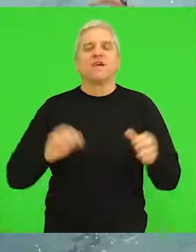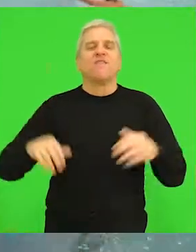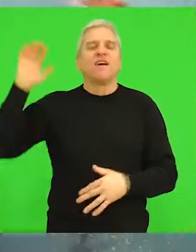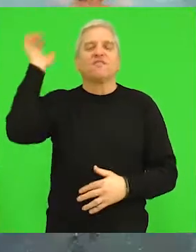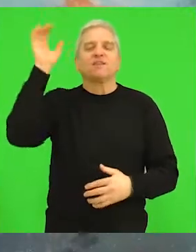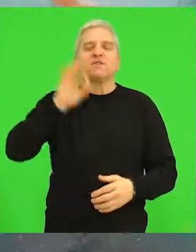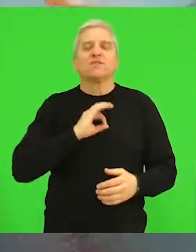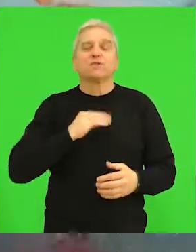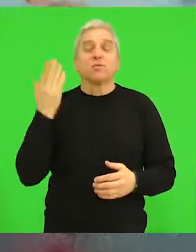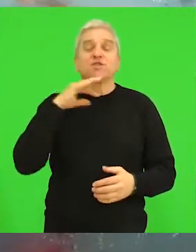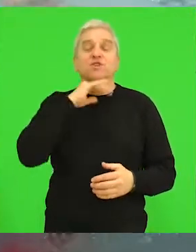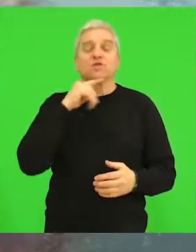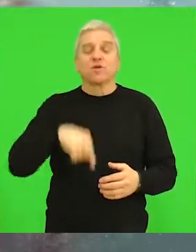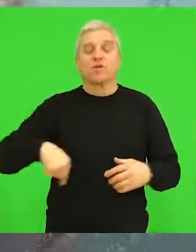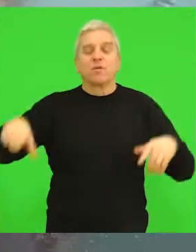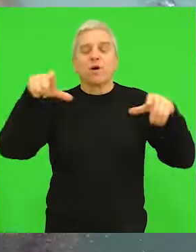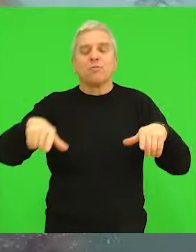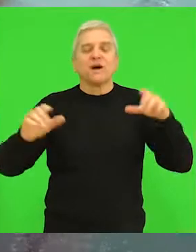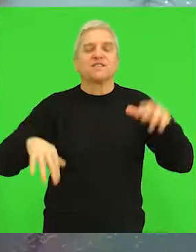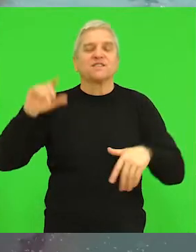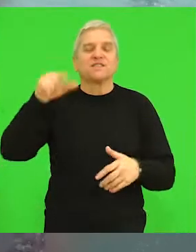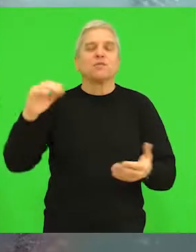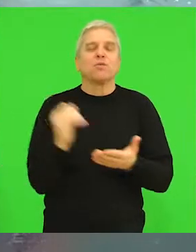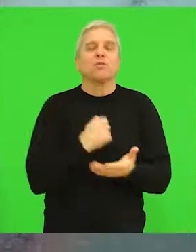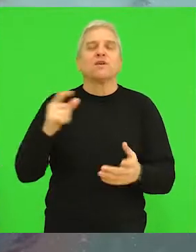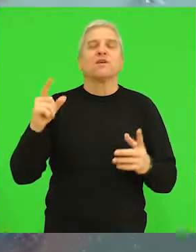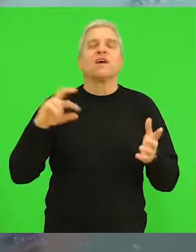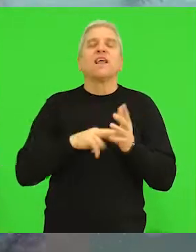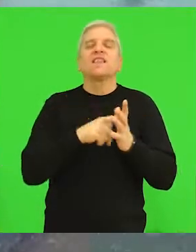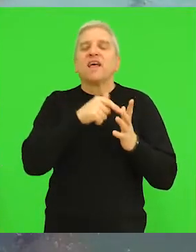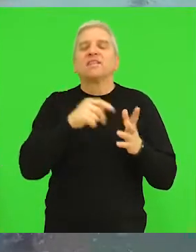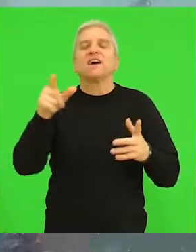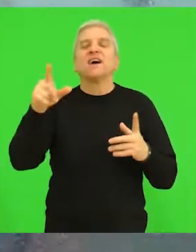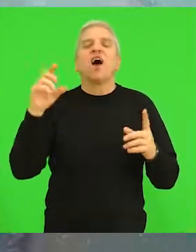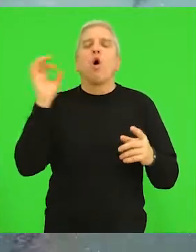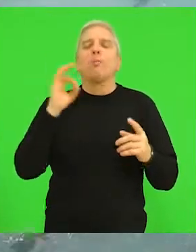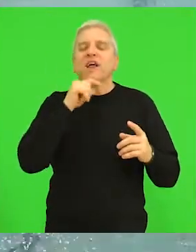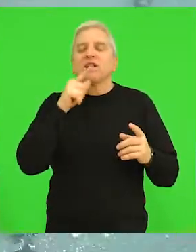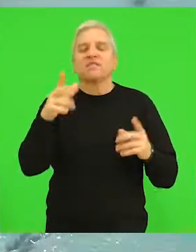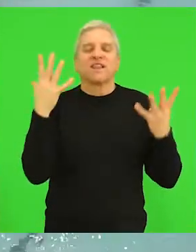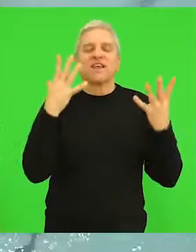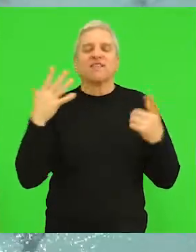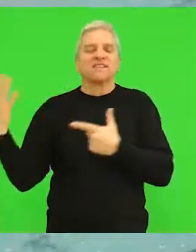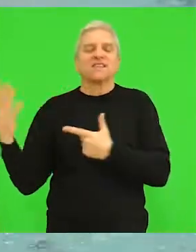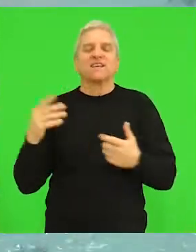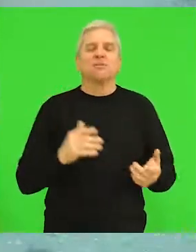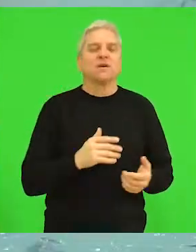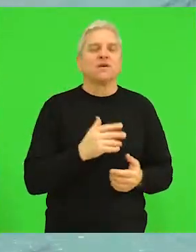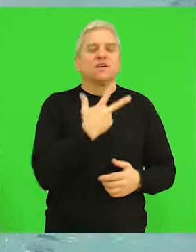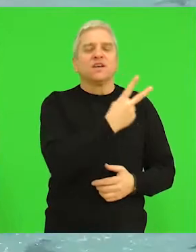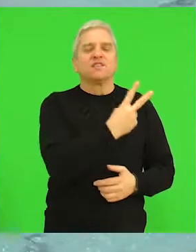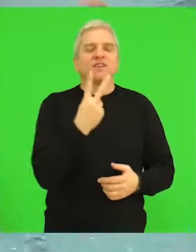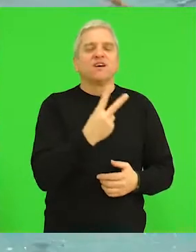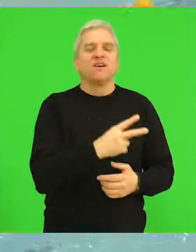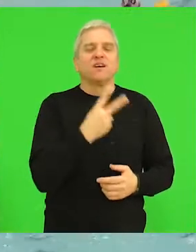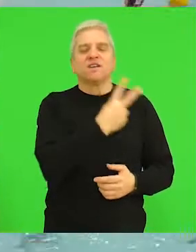Patrpolisti Bečeja minule subote na svom bazenu savladali su ekipu Tenta iz Obrenovca rezultatom 9-7 po četvrtinama